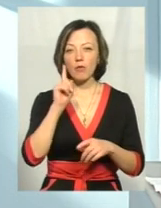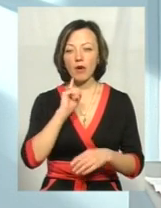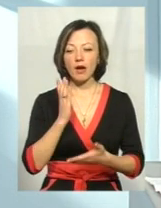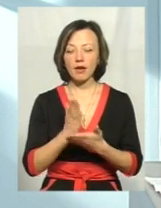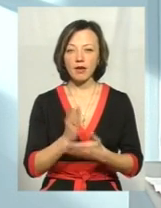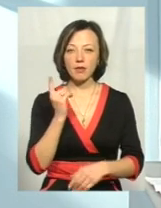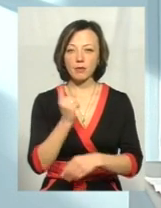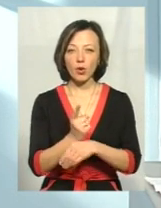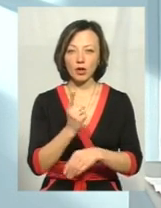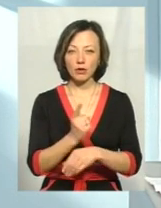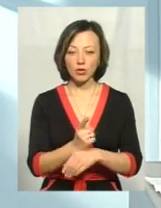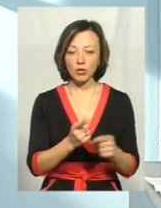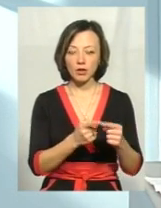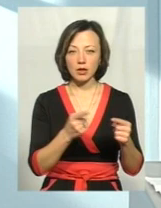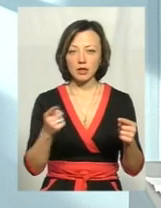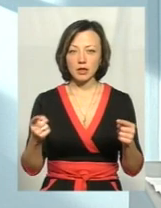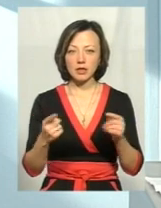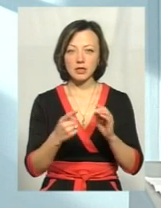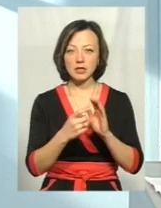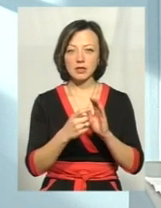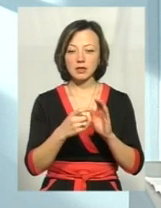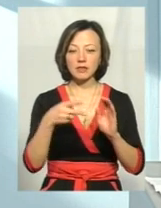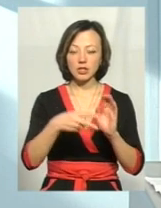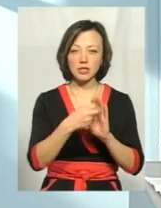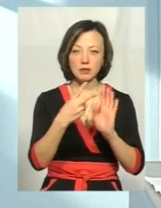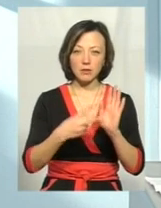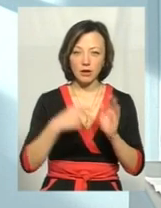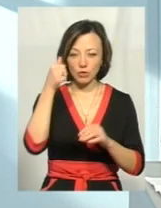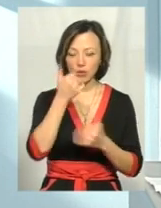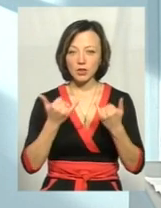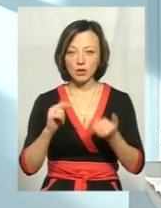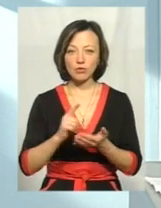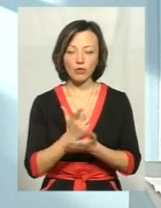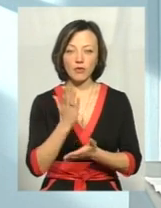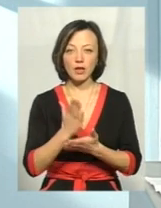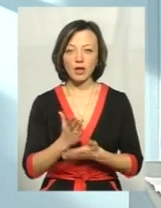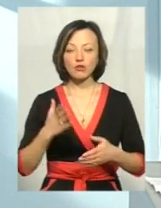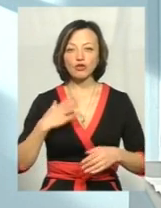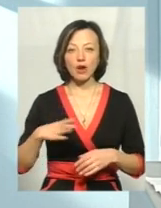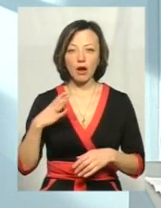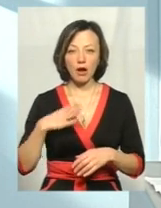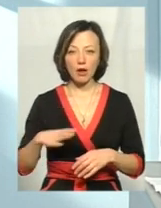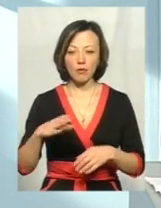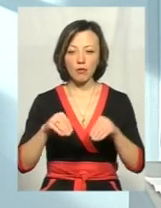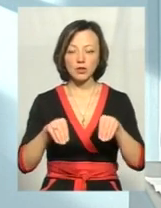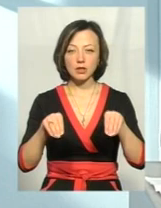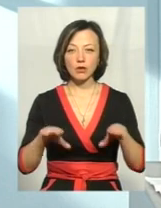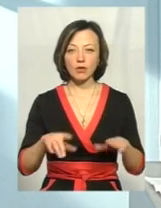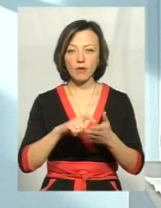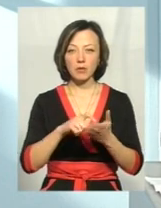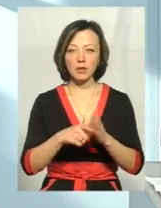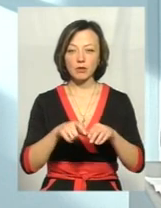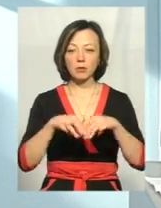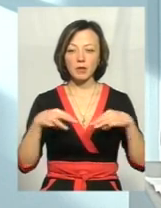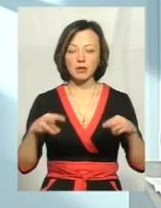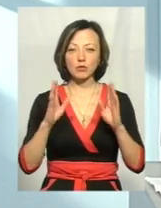мораторій. Він вже діє протягом 2017 року, діє зараз знову він є, але ми чекаємо постанови Кабінету міністрів,